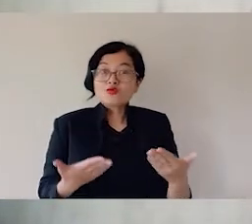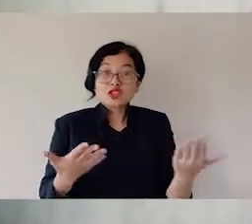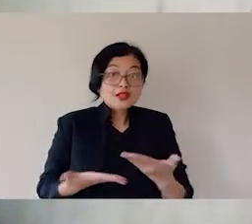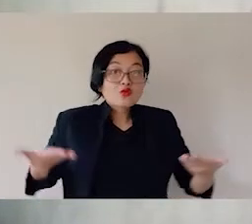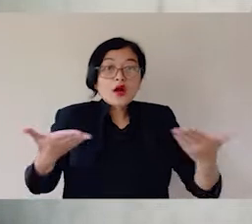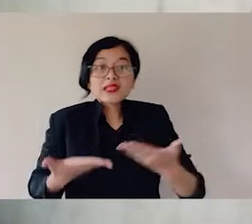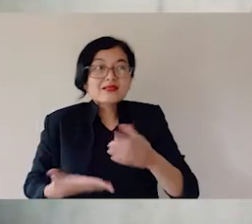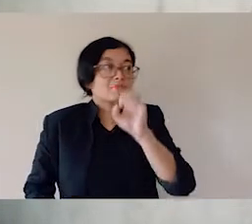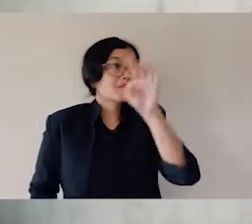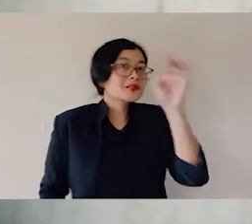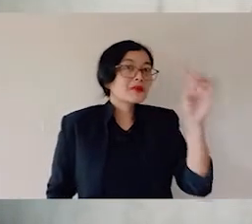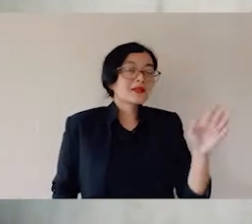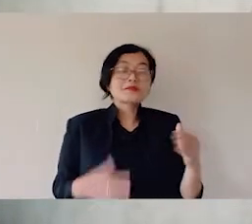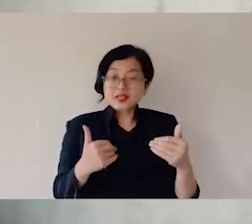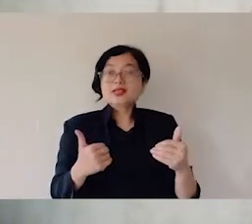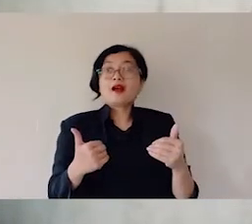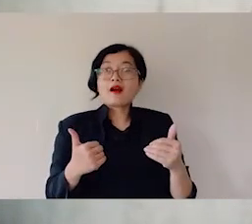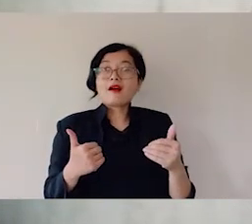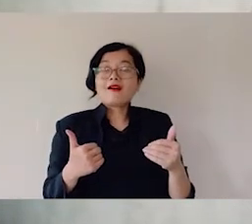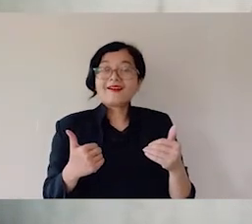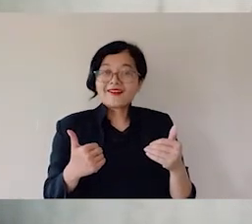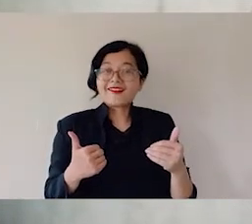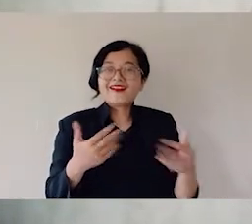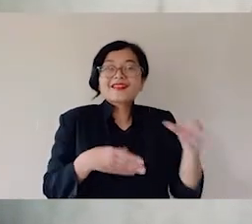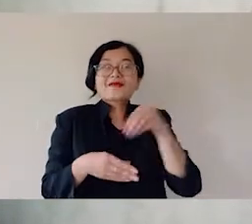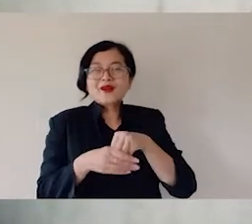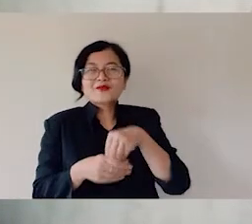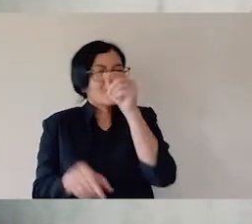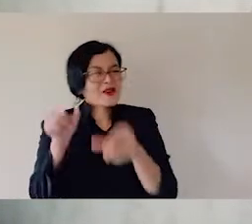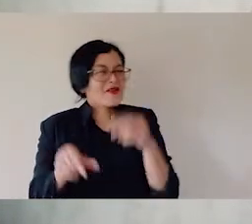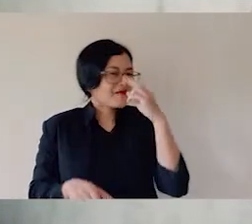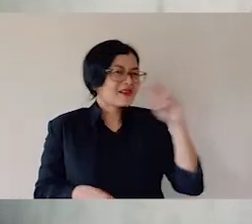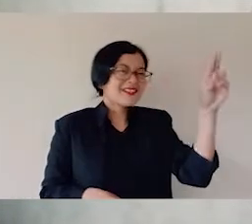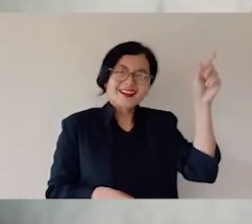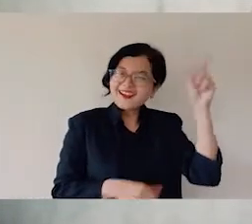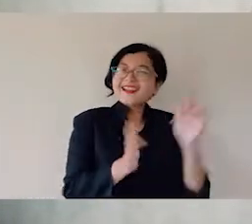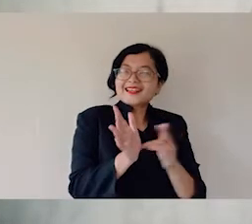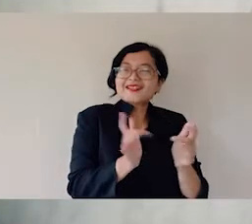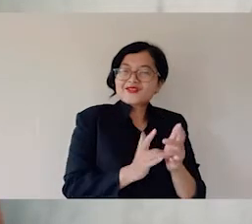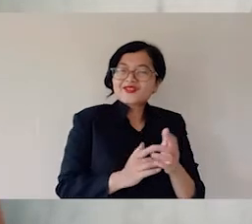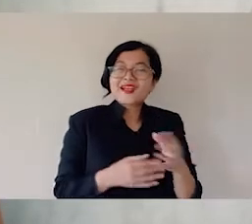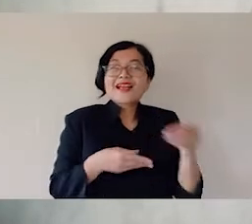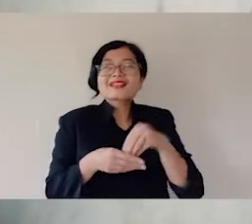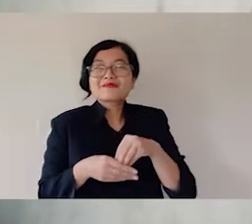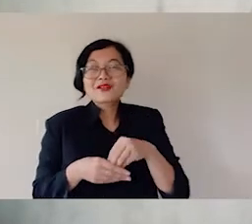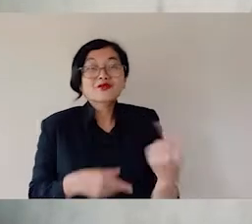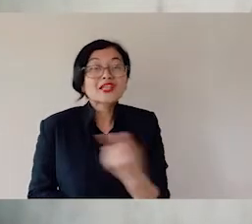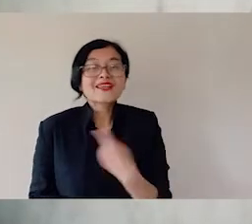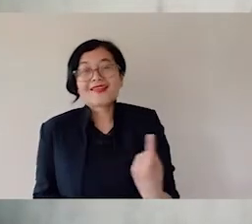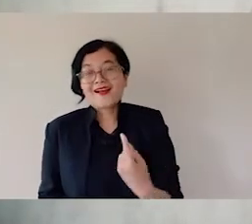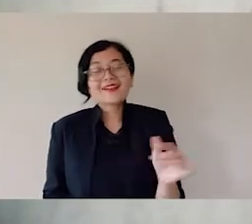Dalam keadaan apa saja? Termasuk orang-orang muda. Lalu untuk apa kita bicara